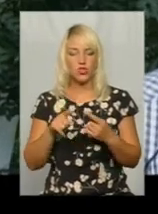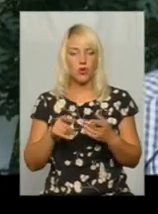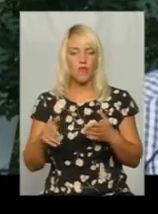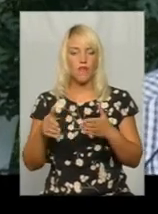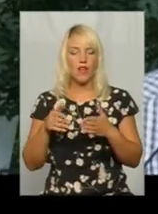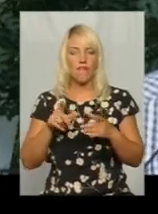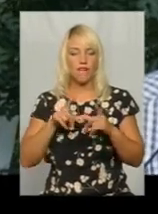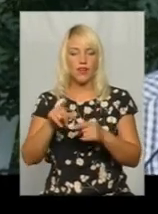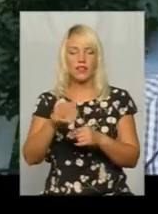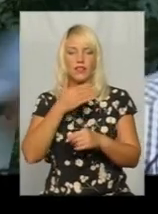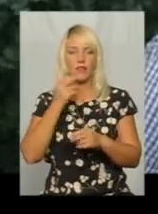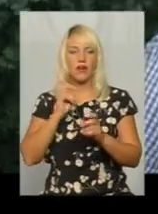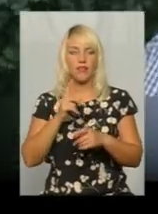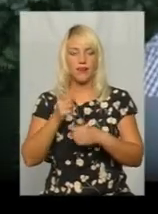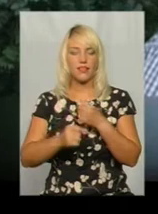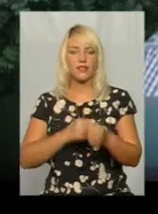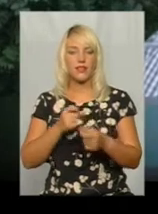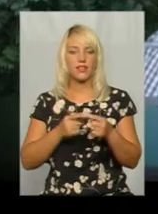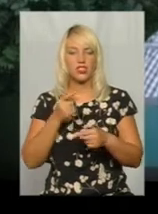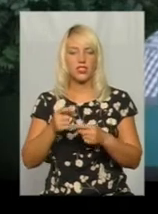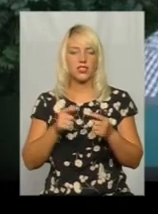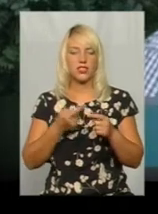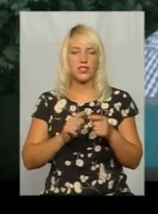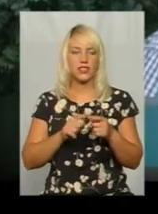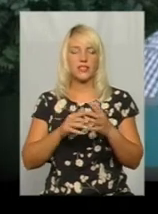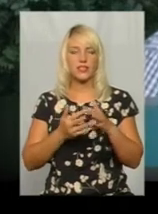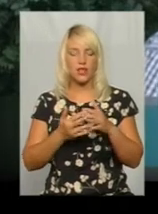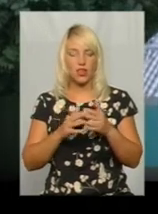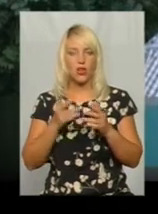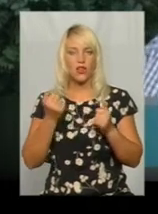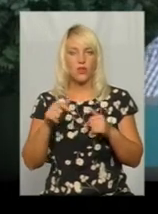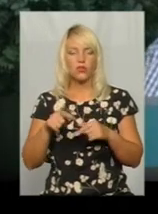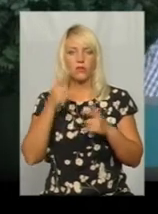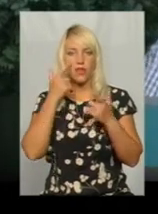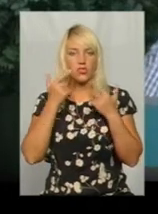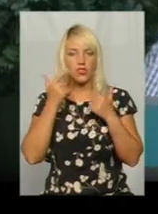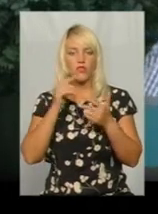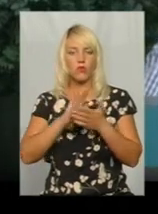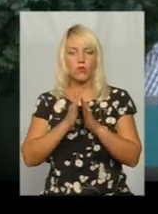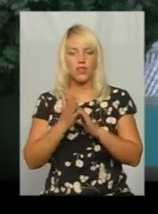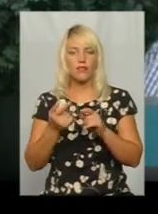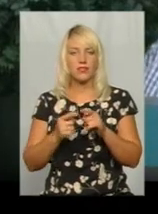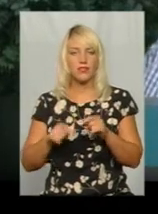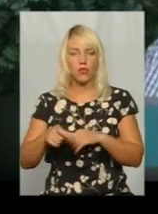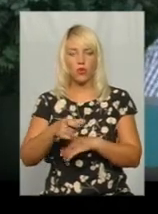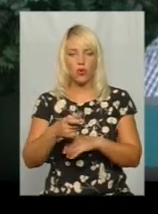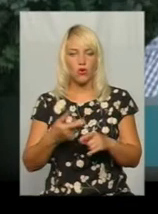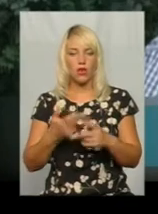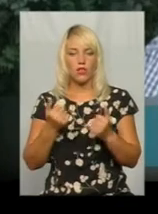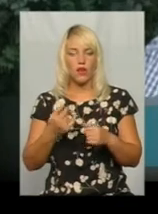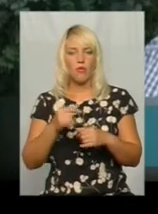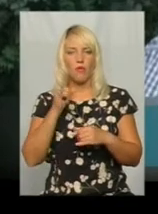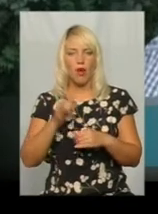як їхати через це село. Що дорога тут в плачевному стані, вона була погана, і, звісно, транспорт їздить,